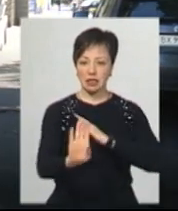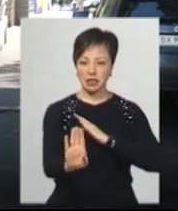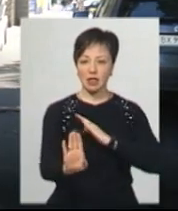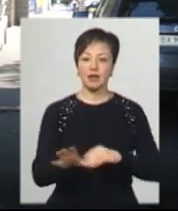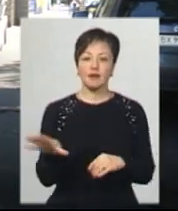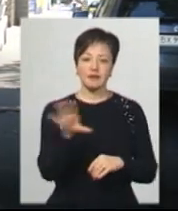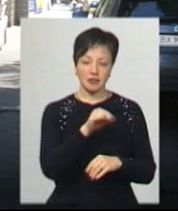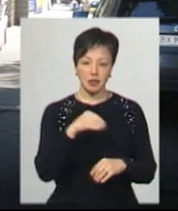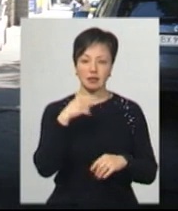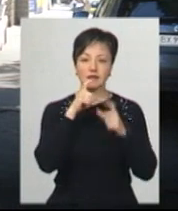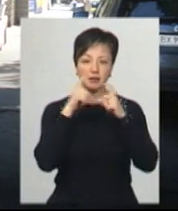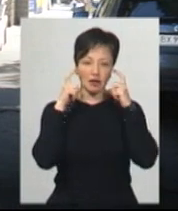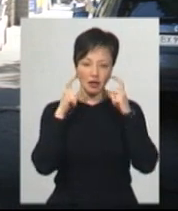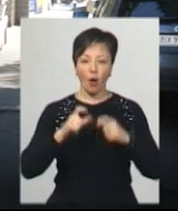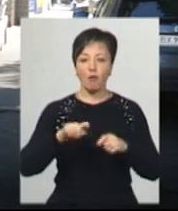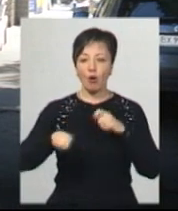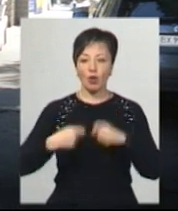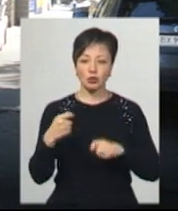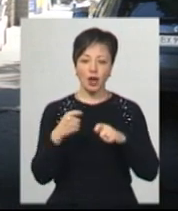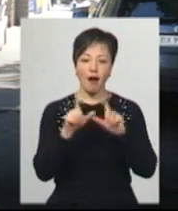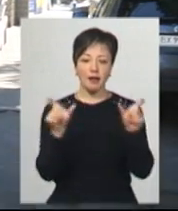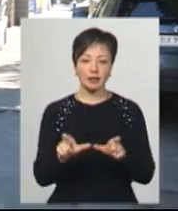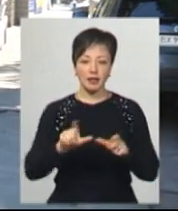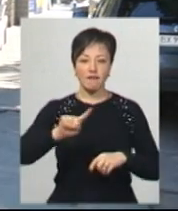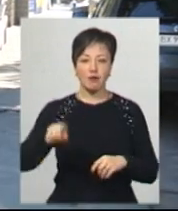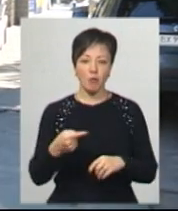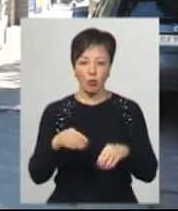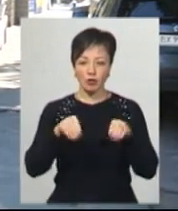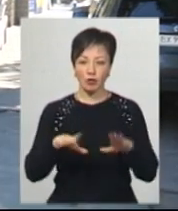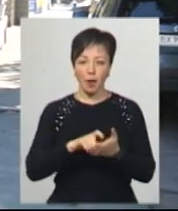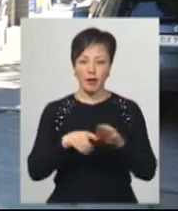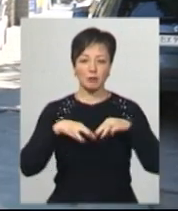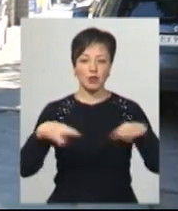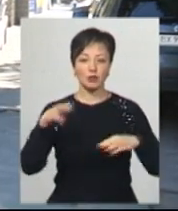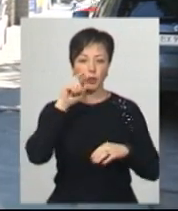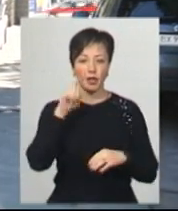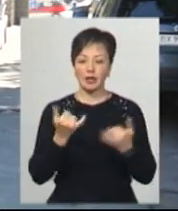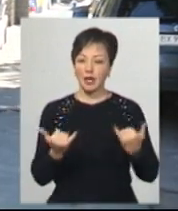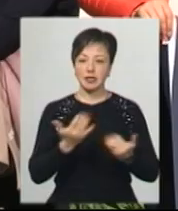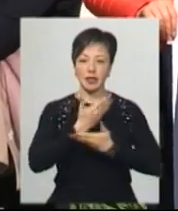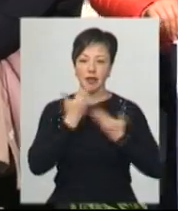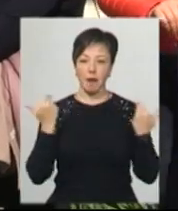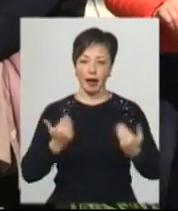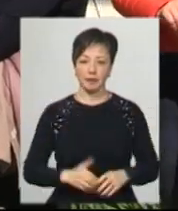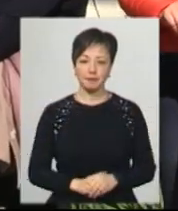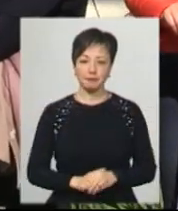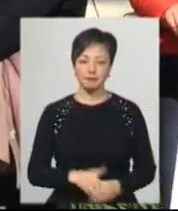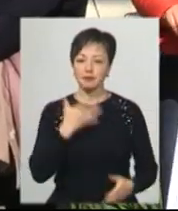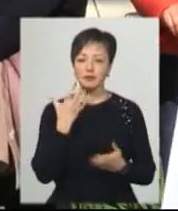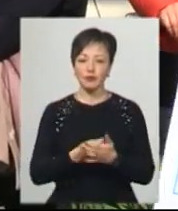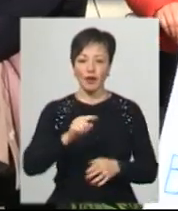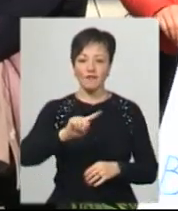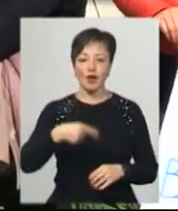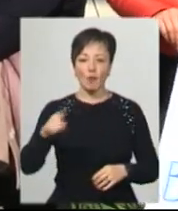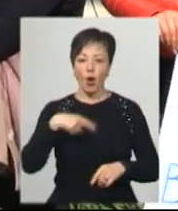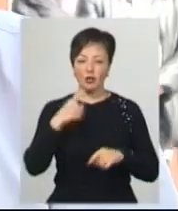захисту, тобто порушень карантинних вимог, встановлених постановою Кабінету міністрів України, наразі немає. Свої вимоги, каже